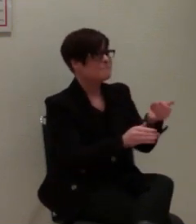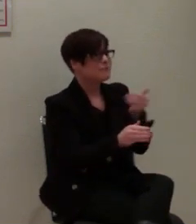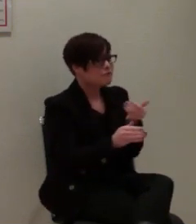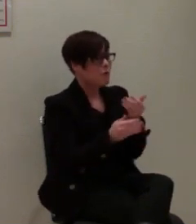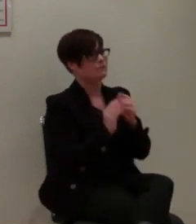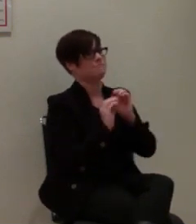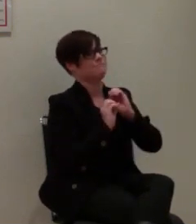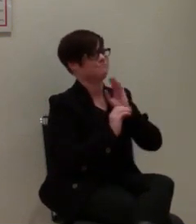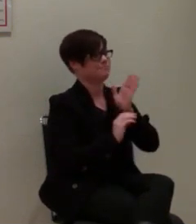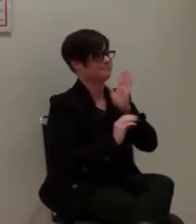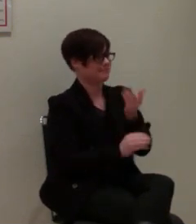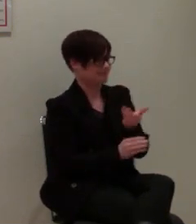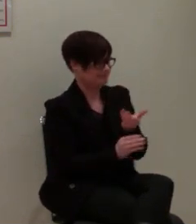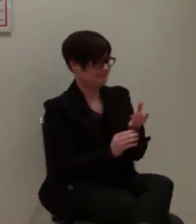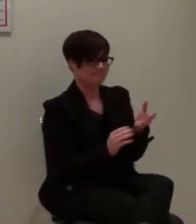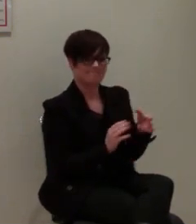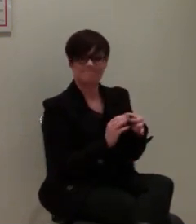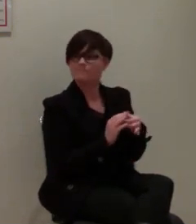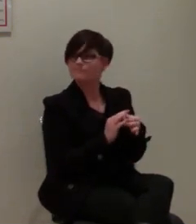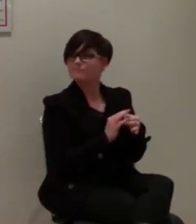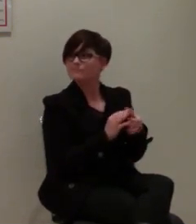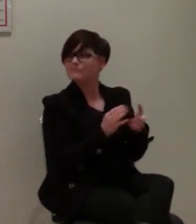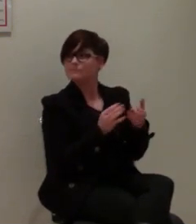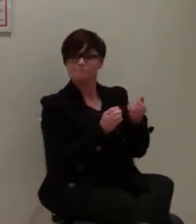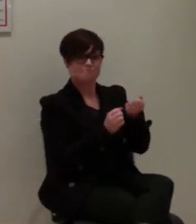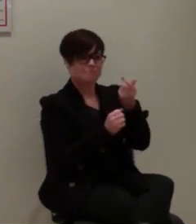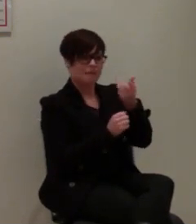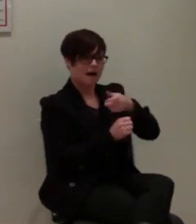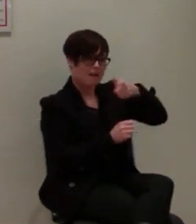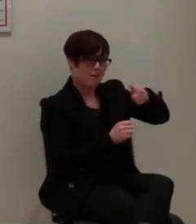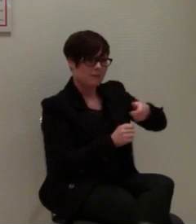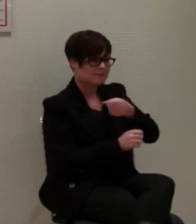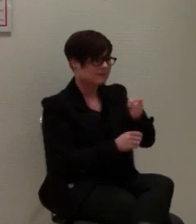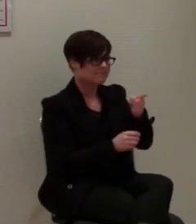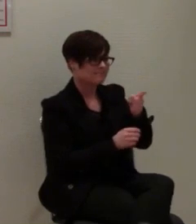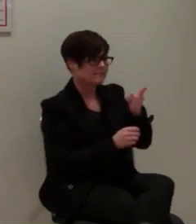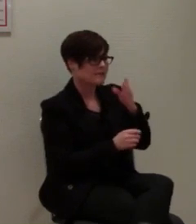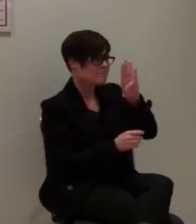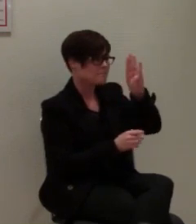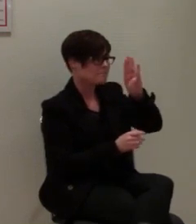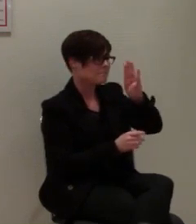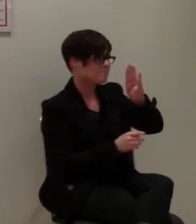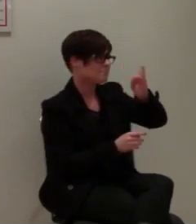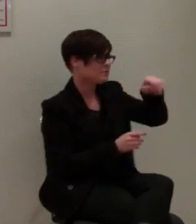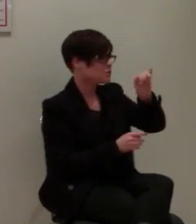eingehe, ich denke, dass einige Leute noch nicht die Björn-Steiger-Stiftung kennen.